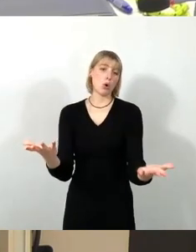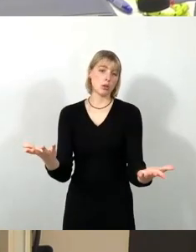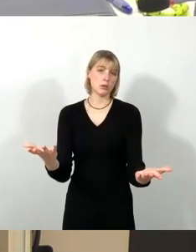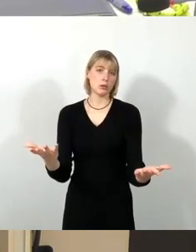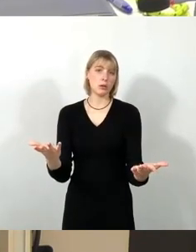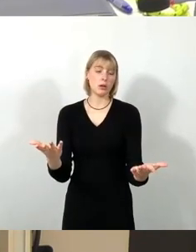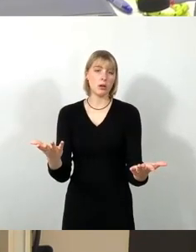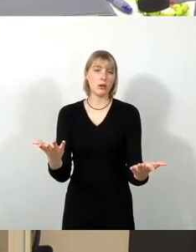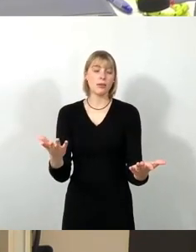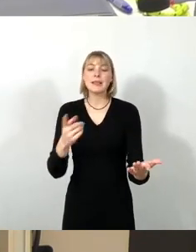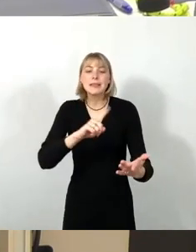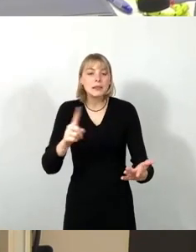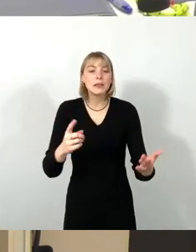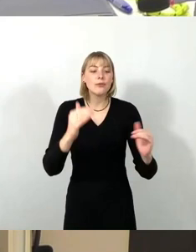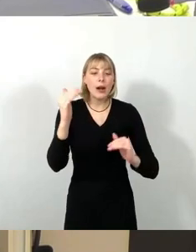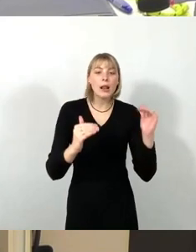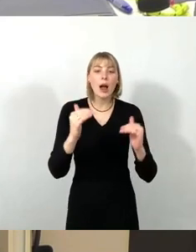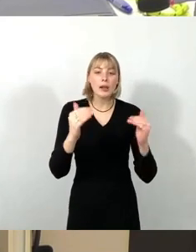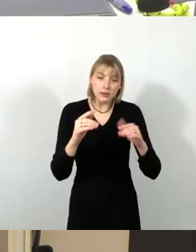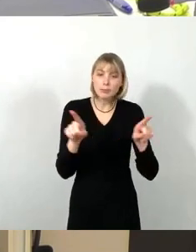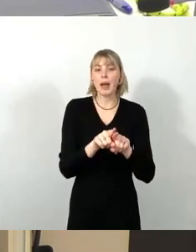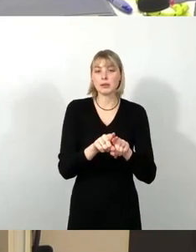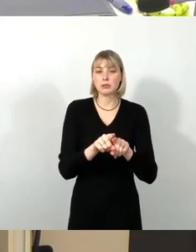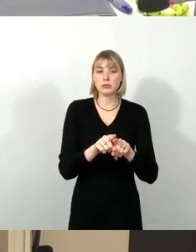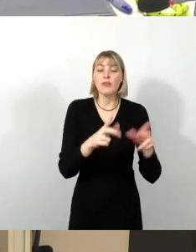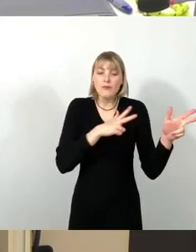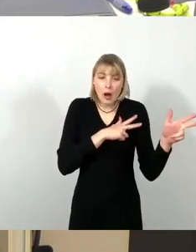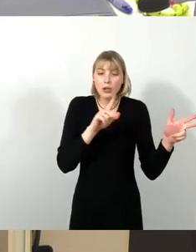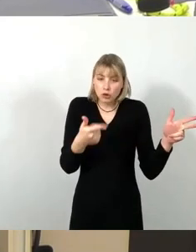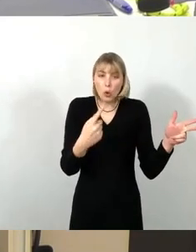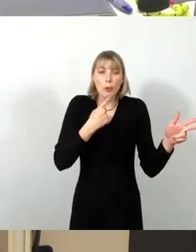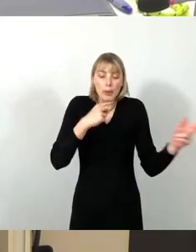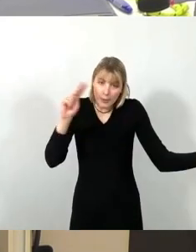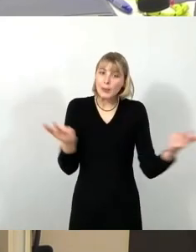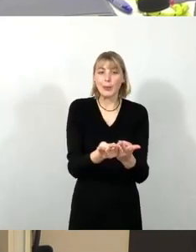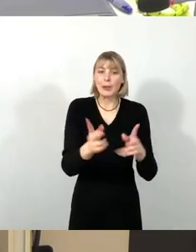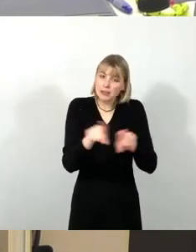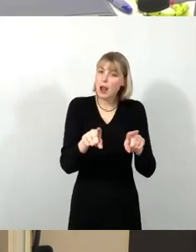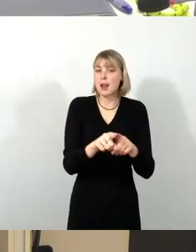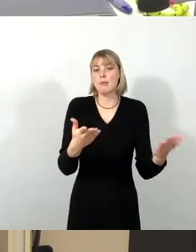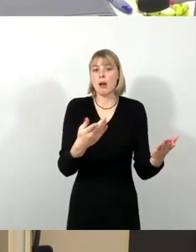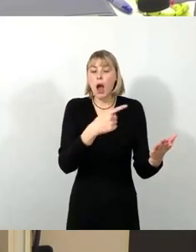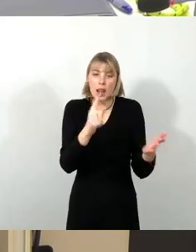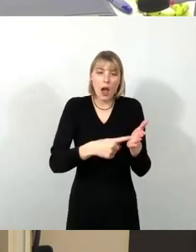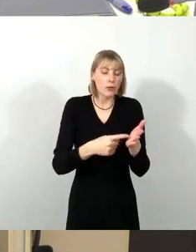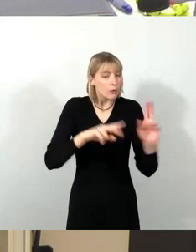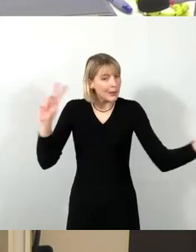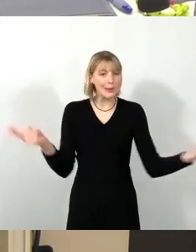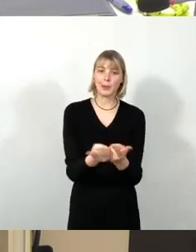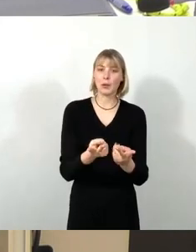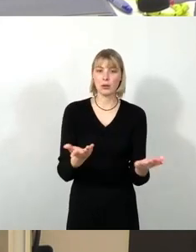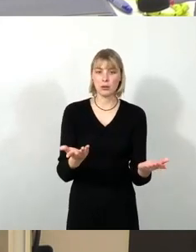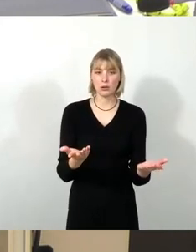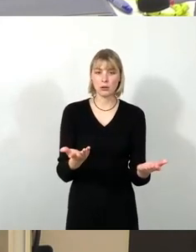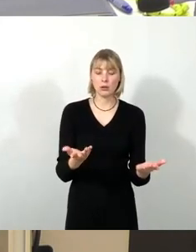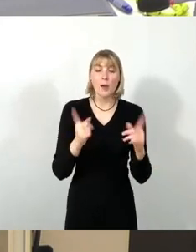dumm verglichen. Das ist genau die gleiche Problematik. Die haben alle die gleiche Herausforderung. So, ja, um die müssen